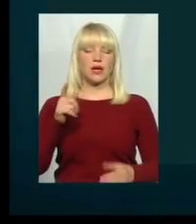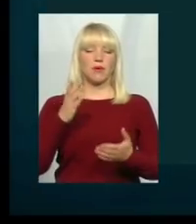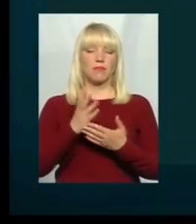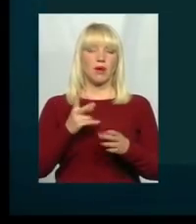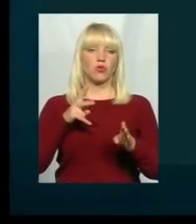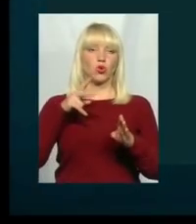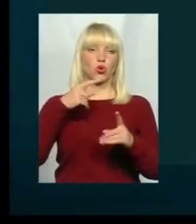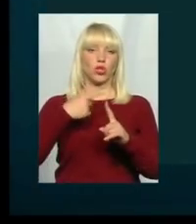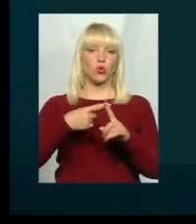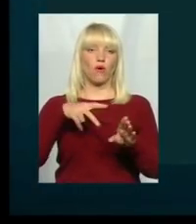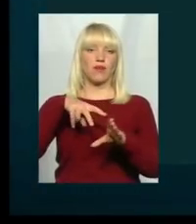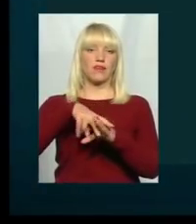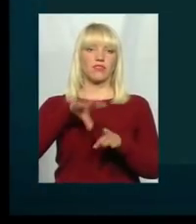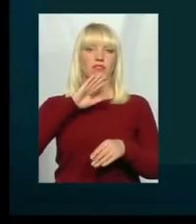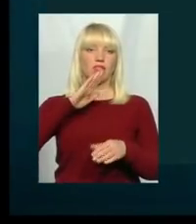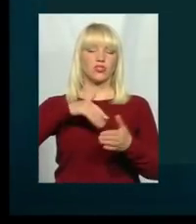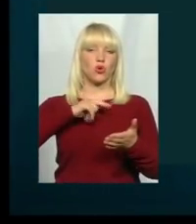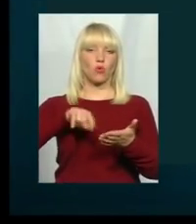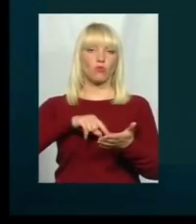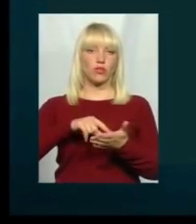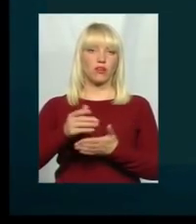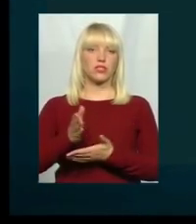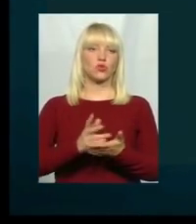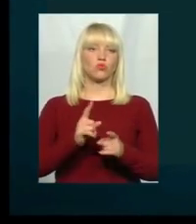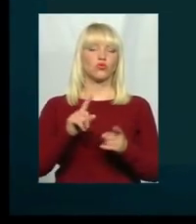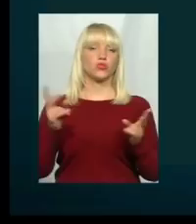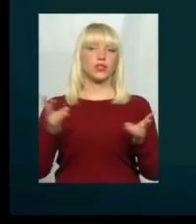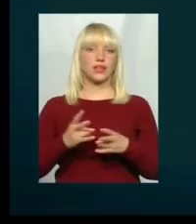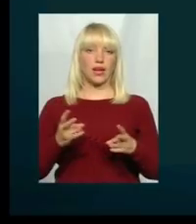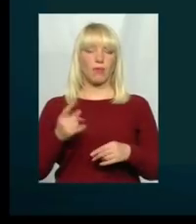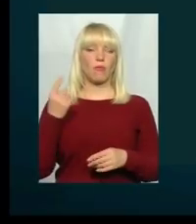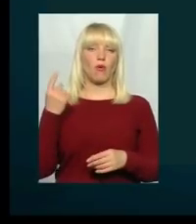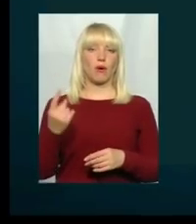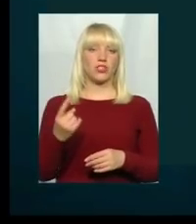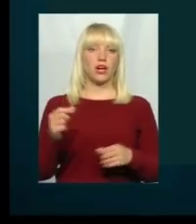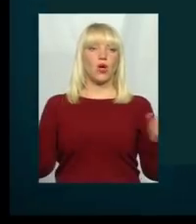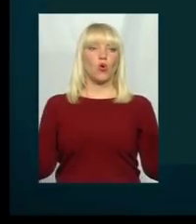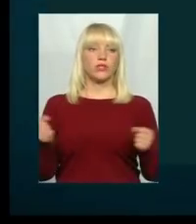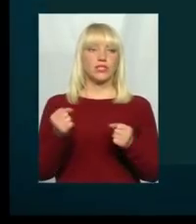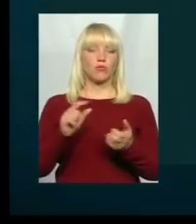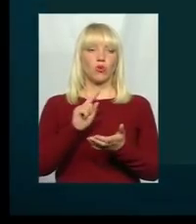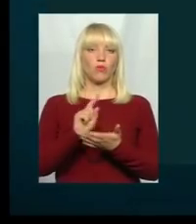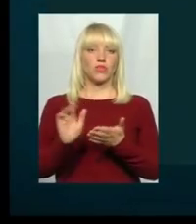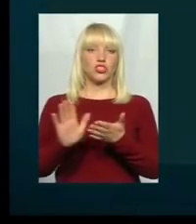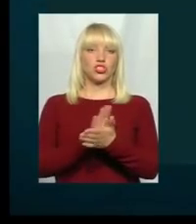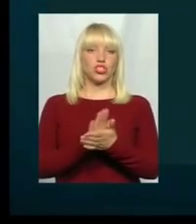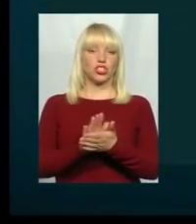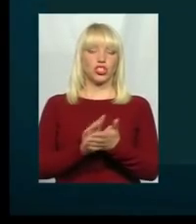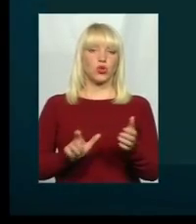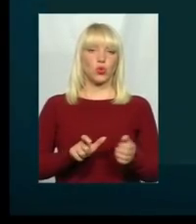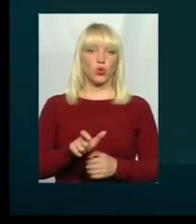навантаження на наші комунальні служби, тому що треба, по-перше, взимку обов'язково чистити дороги,